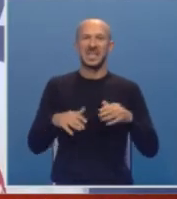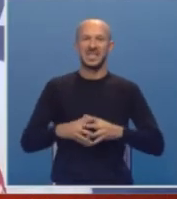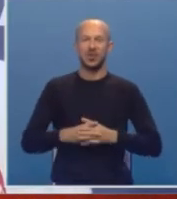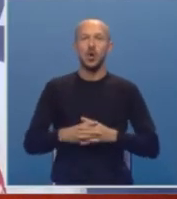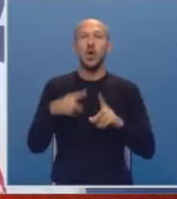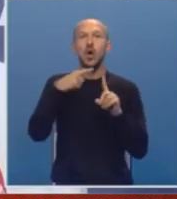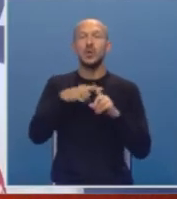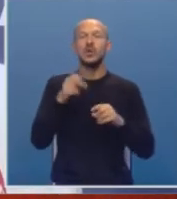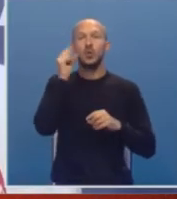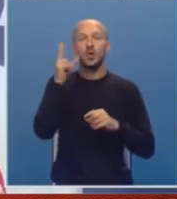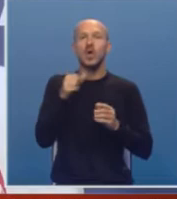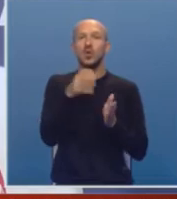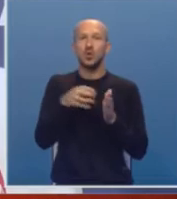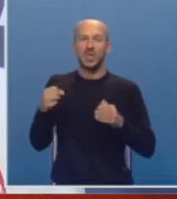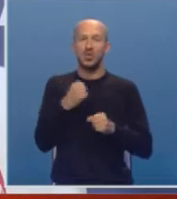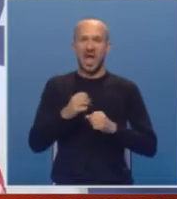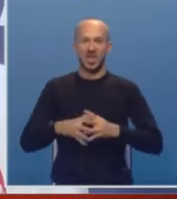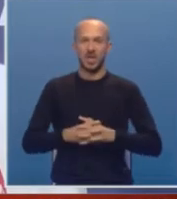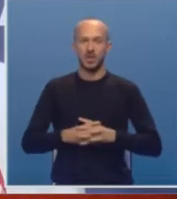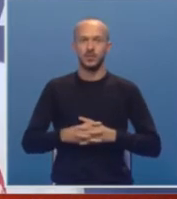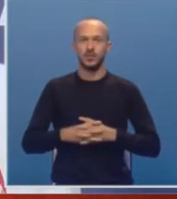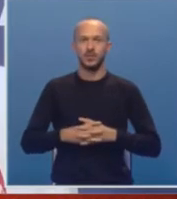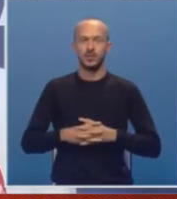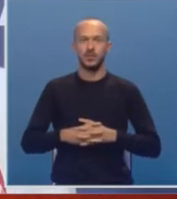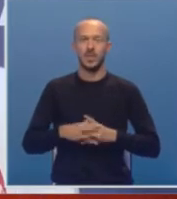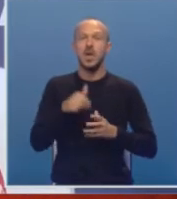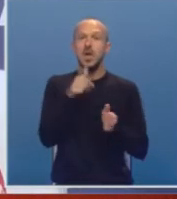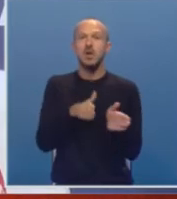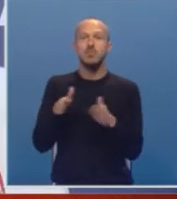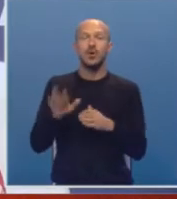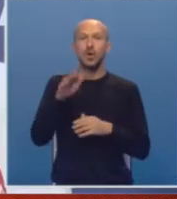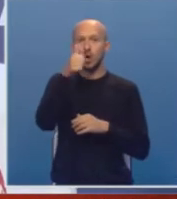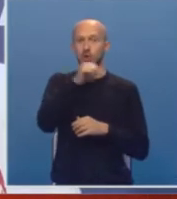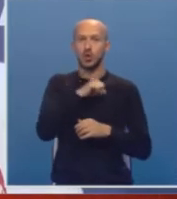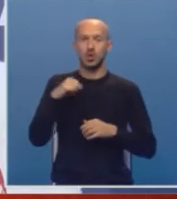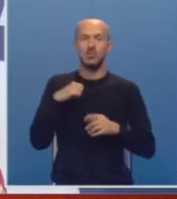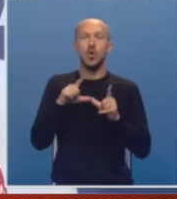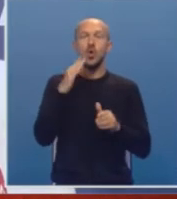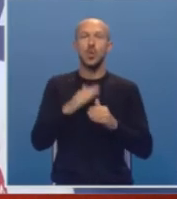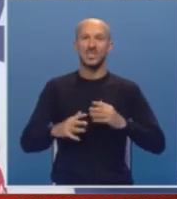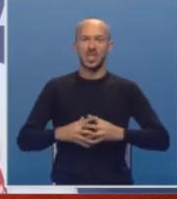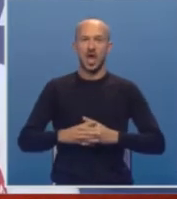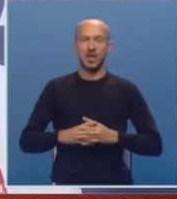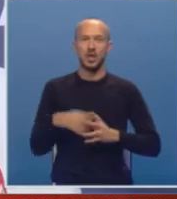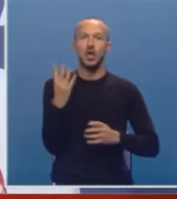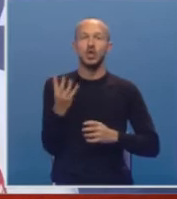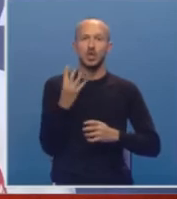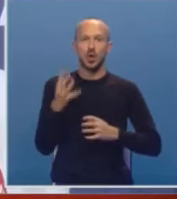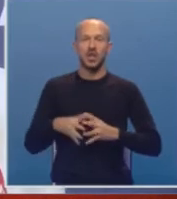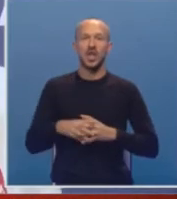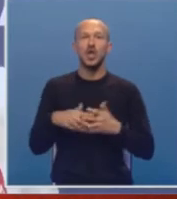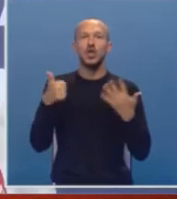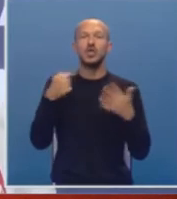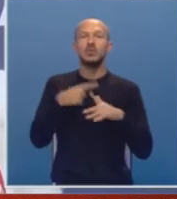prosvjeti i kulture u kontinuitetu radi, tako da ćemo, evo, pored toga što smo u poslednje četiri godine